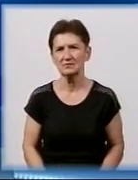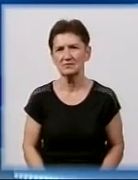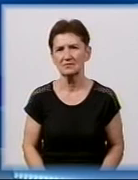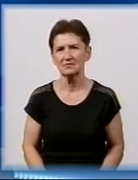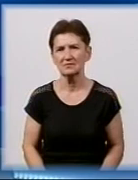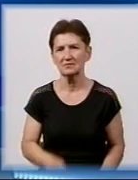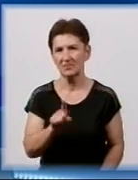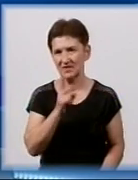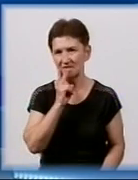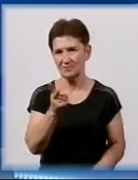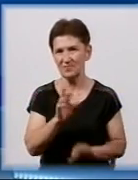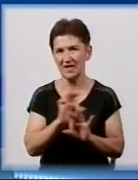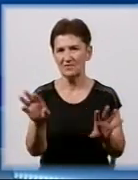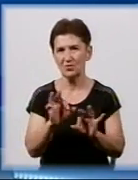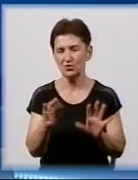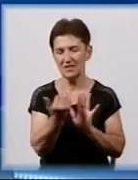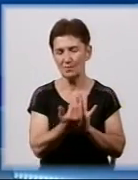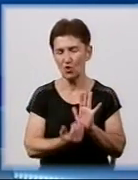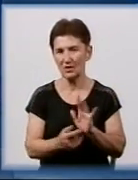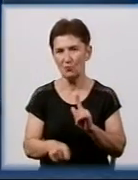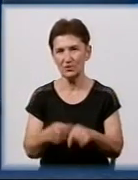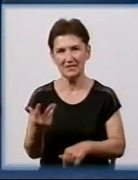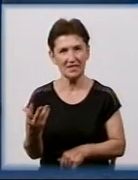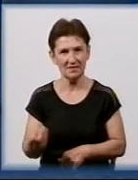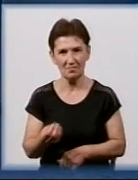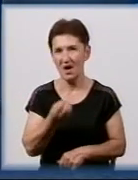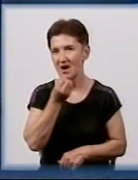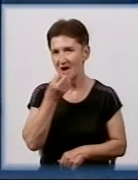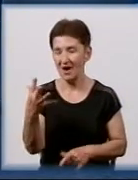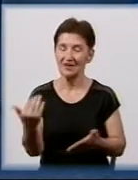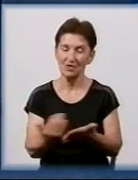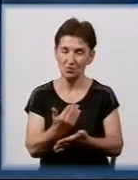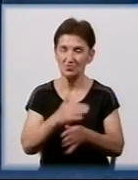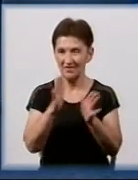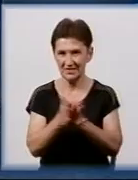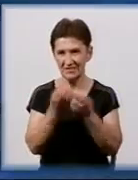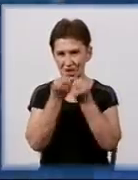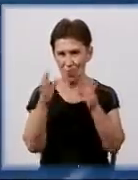Ви дивились інформаційну програму «День за днем». Гарних вам новин. На все добре.